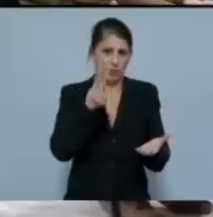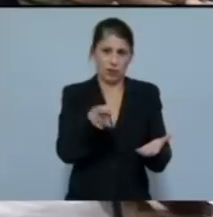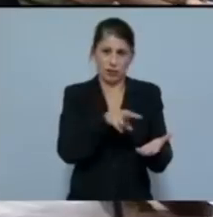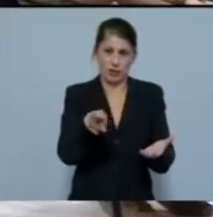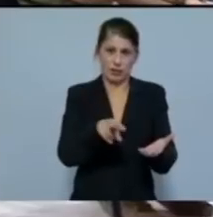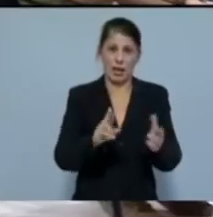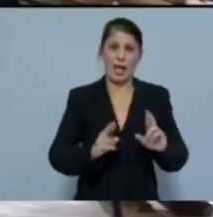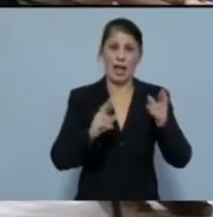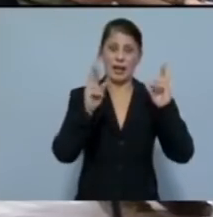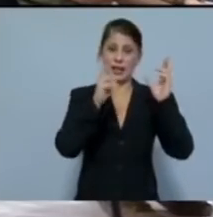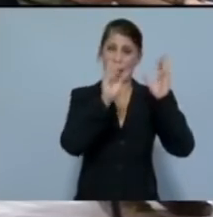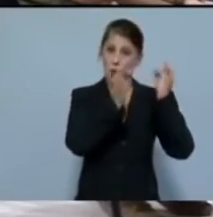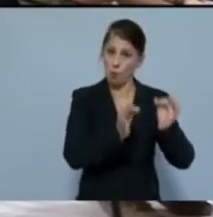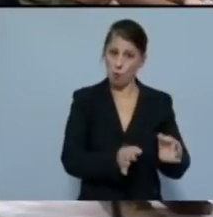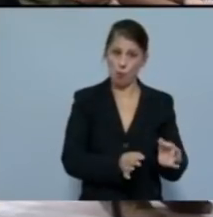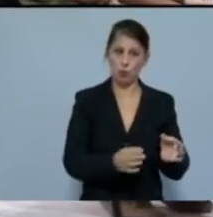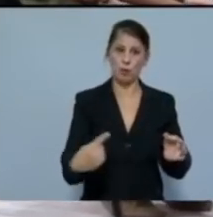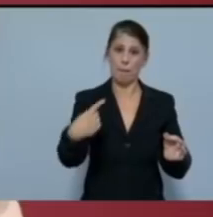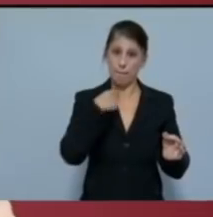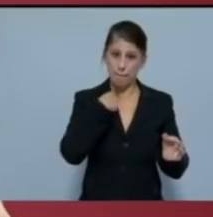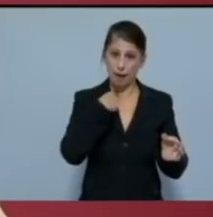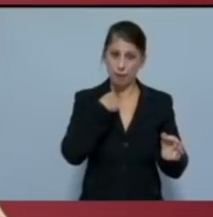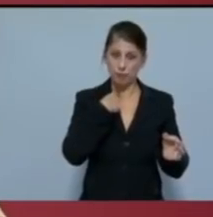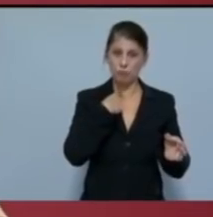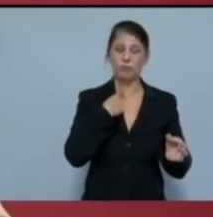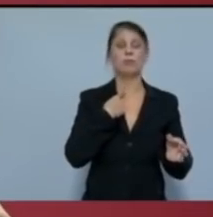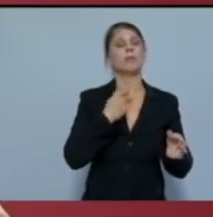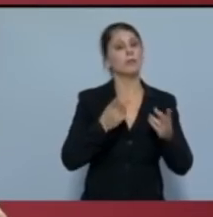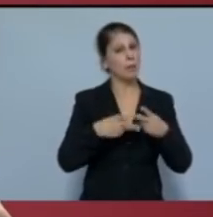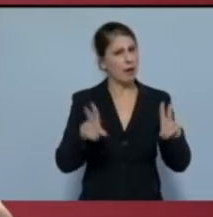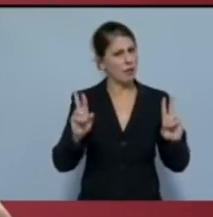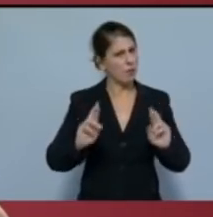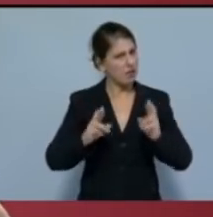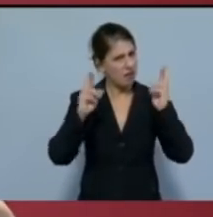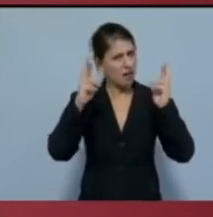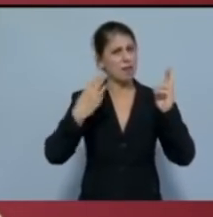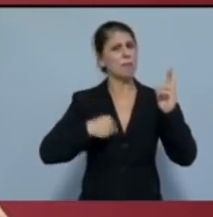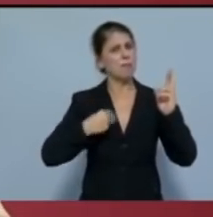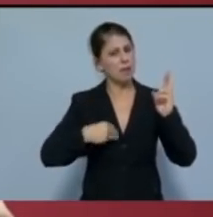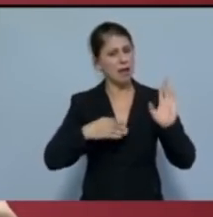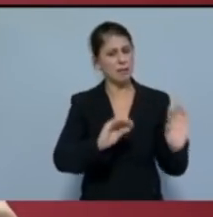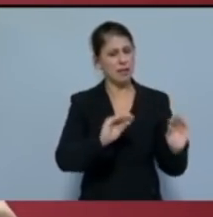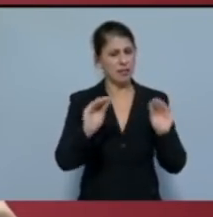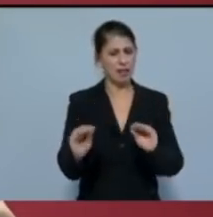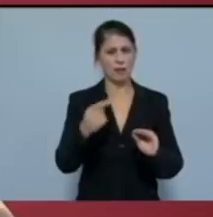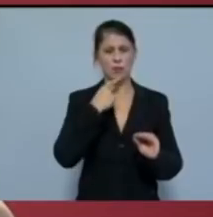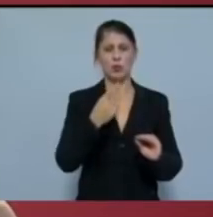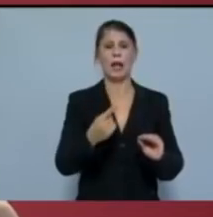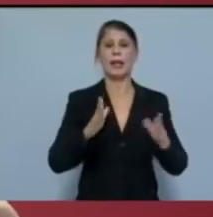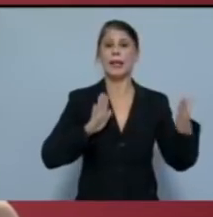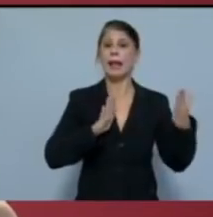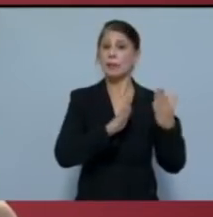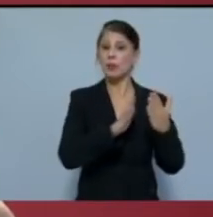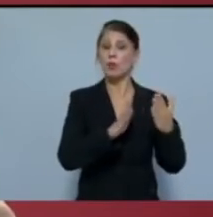ενεργειακού μοντέλου που πρεσβεύουν της απελευθερωμένης ενέργειας και της πράσινης μετάβασης να αντιμετωπίσει